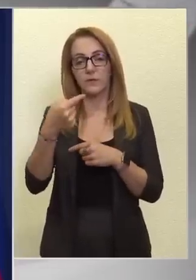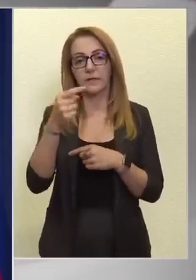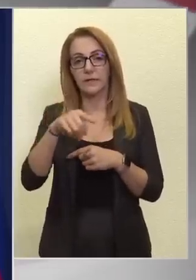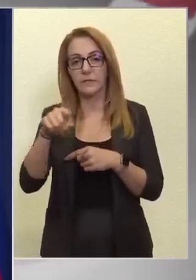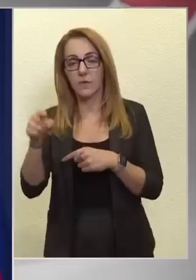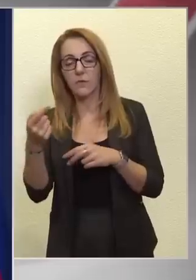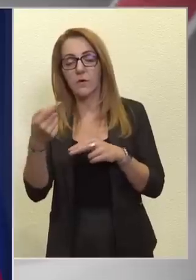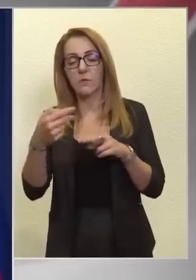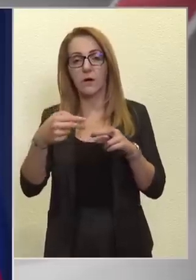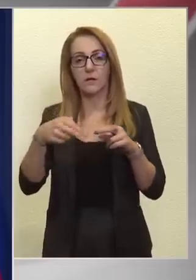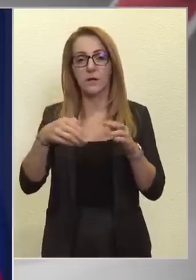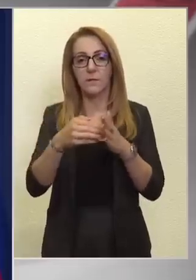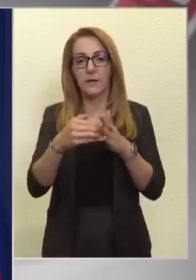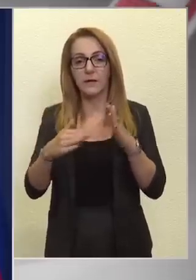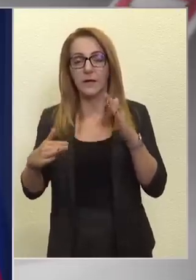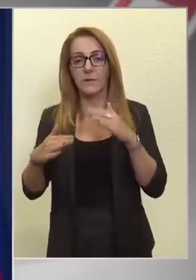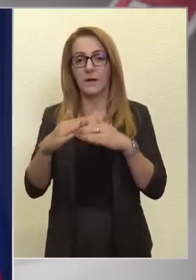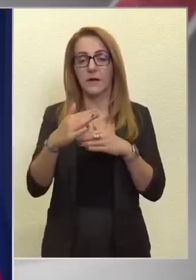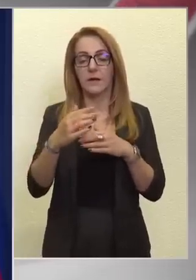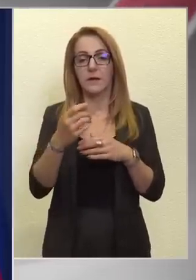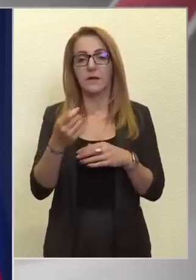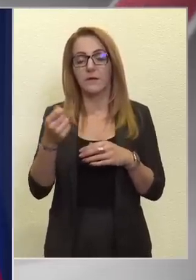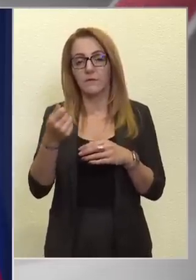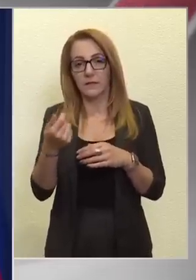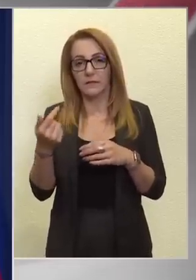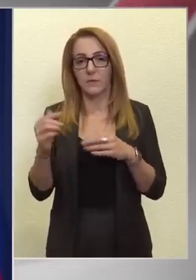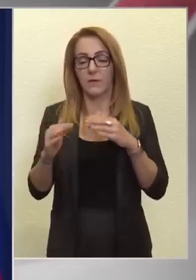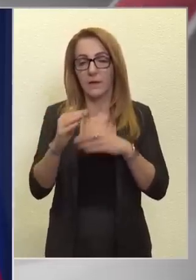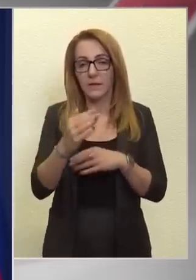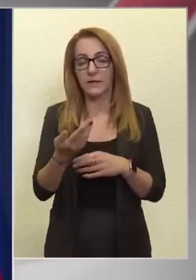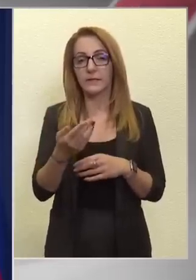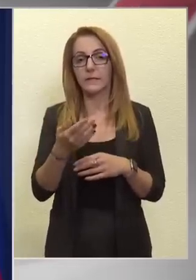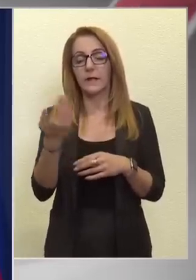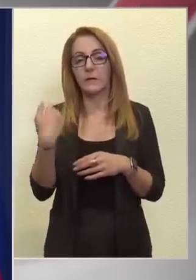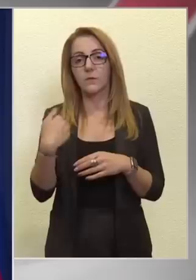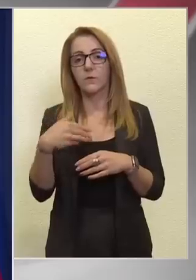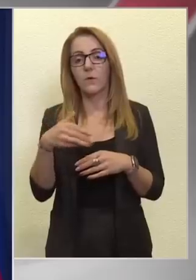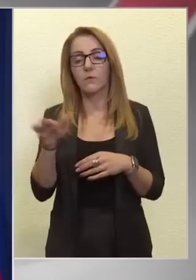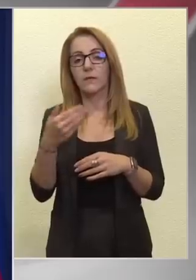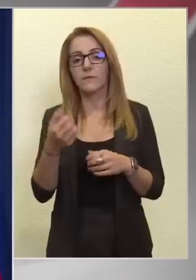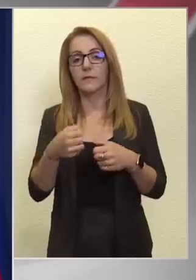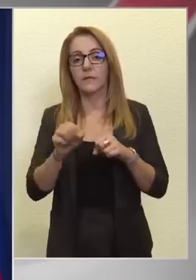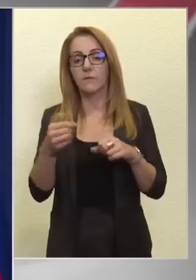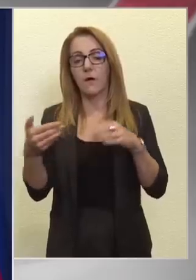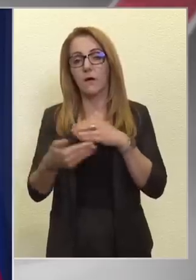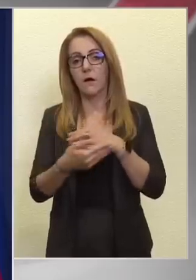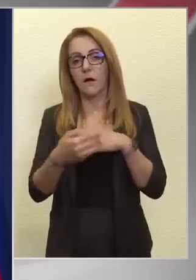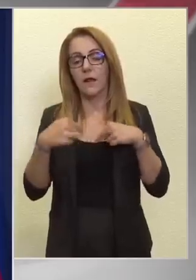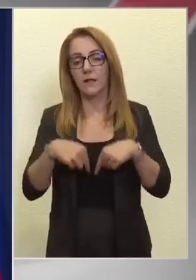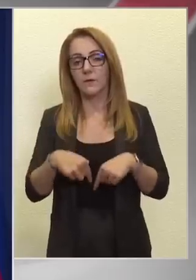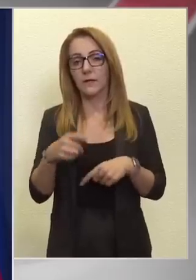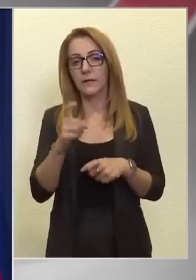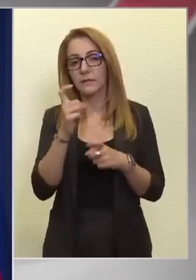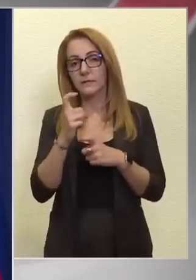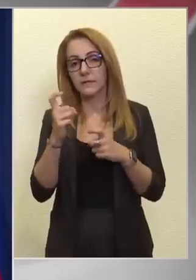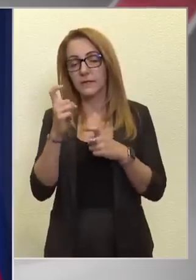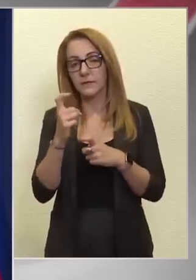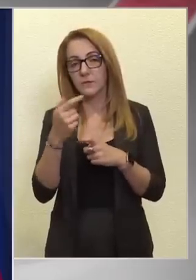tovább emelkedhet az infláció, és legutóbb a Nemzeti Bank alelnöke szerint is csak 23-ban